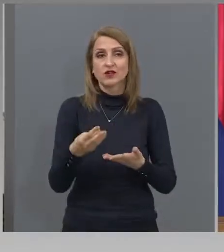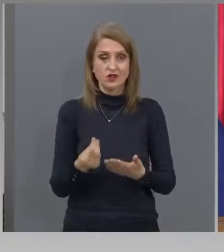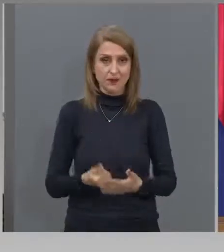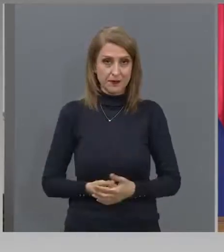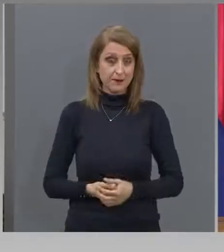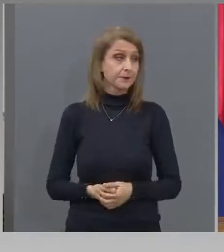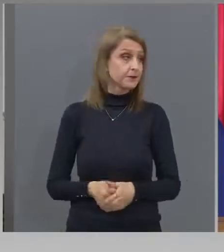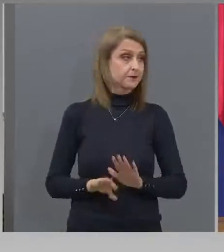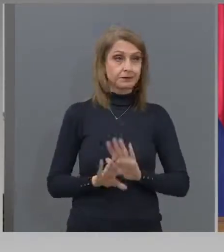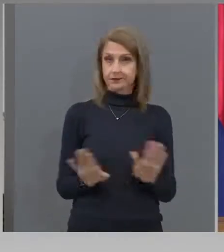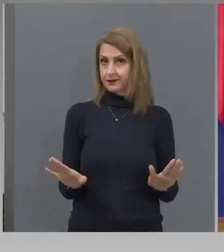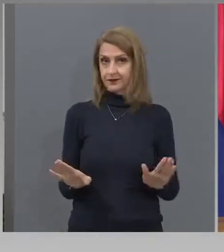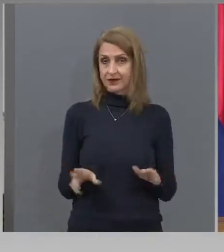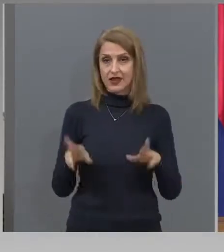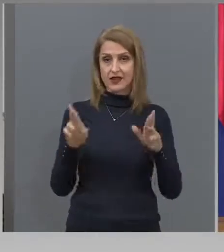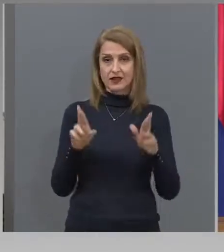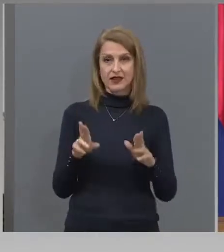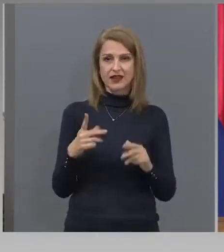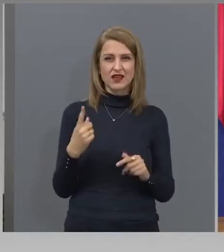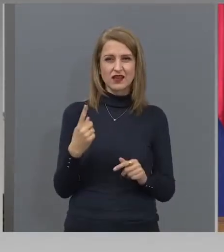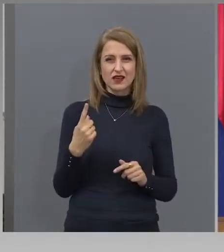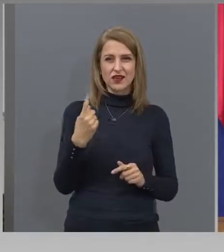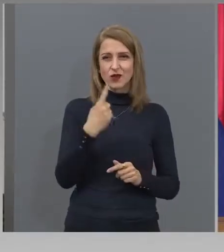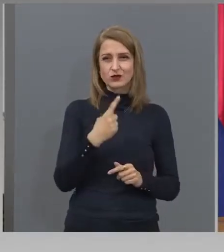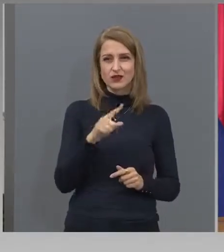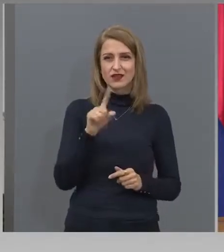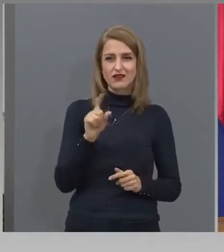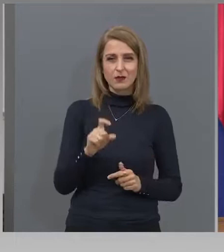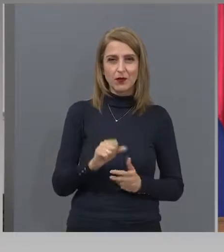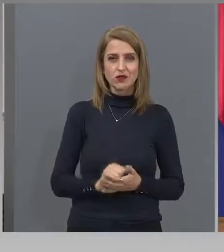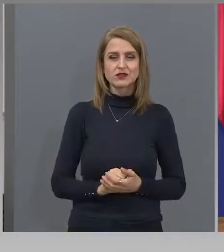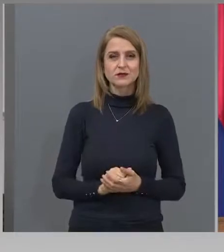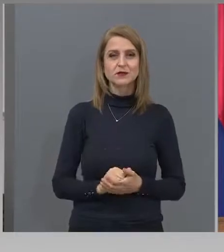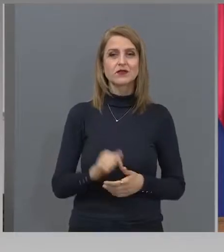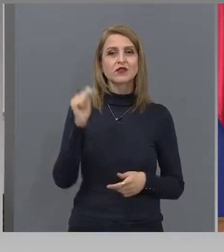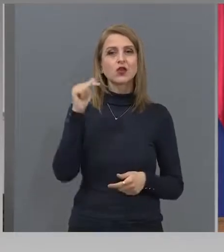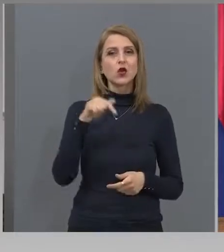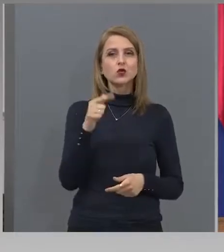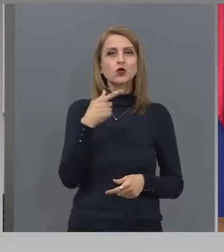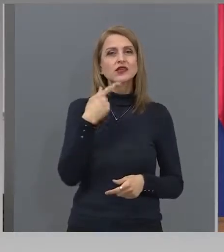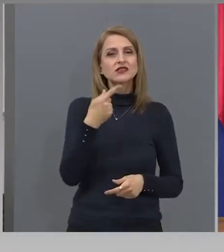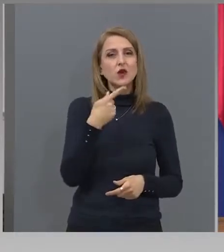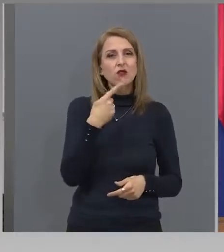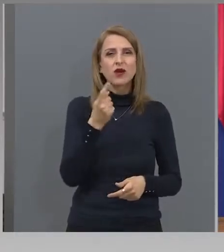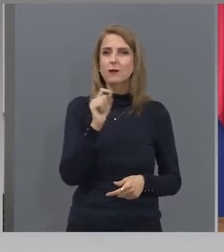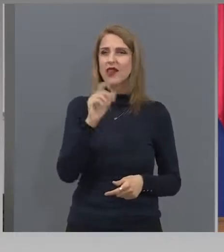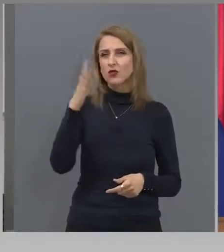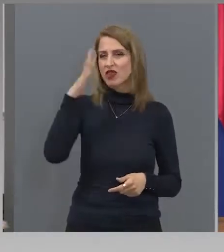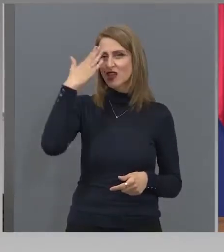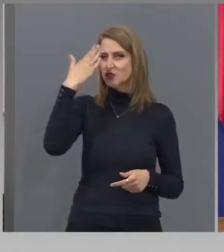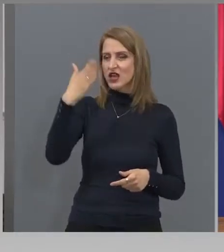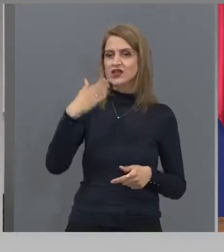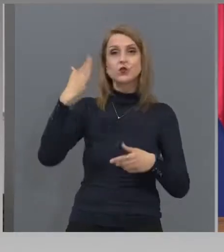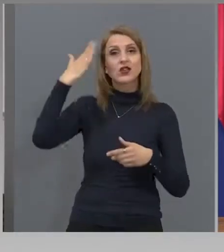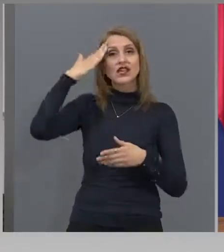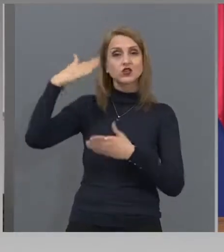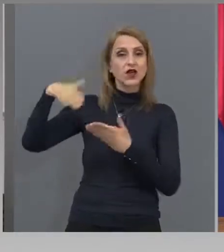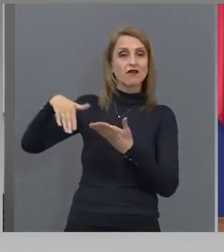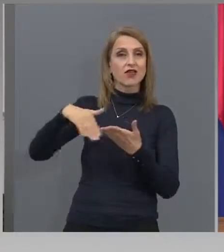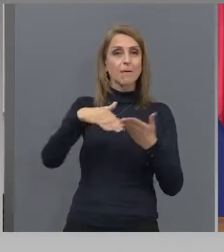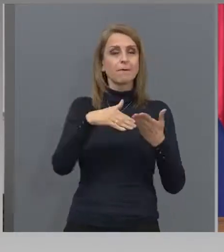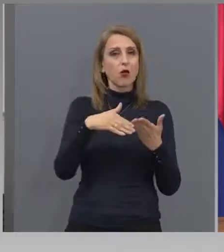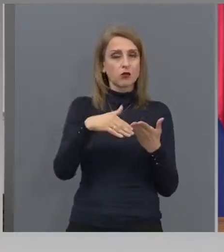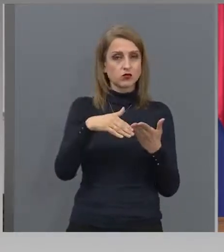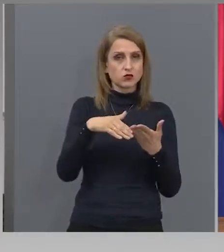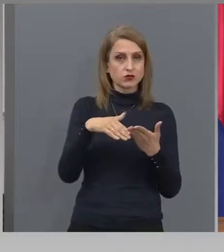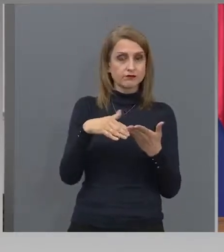Надявам се, че... Само още един въпрос може ли? Понеже, тук се спомена, мисля, че не е справедливо държавната помощ, защото тя... То всичко е